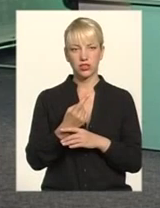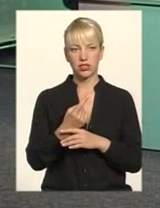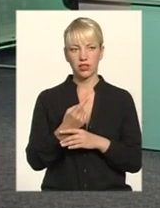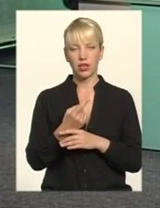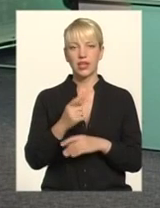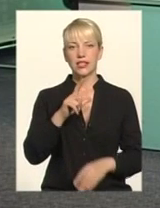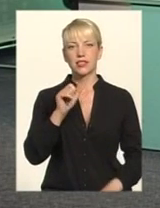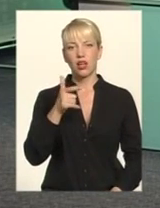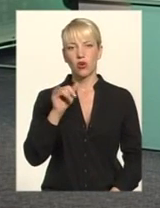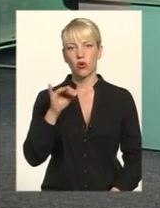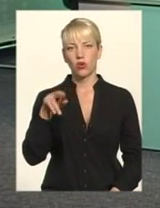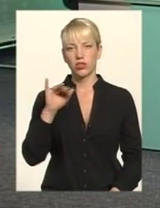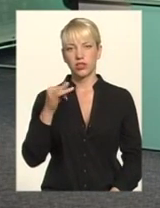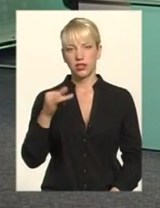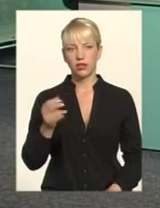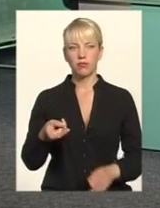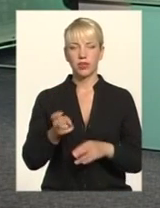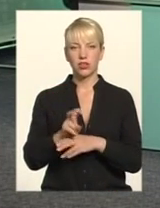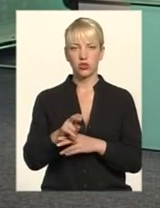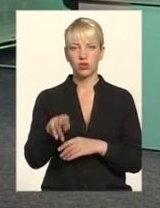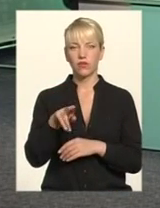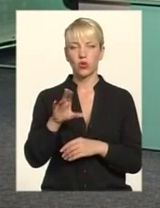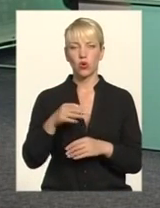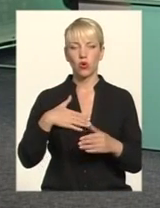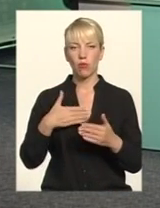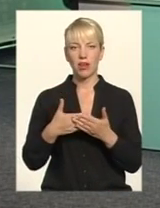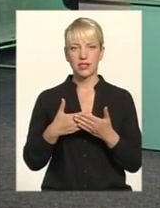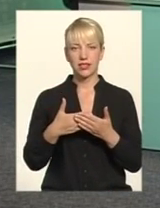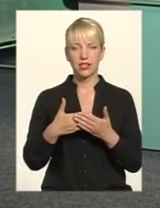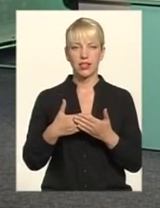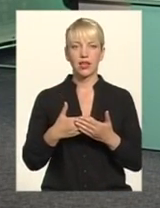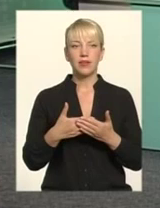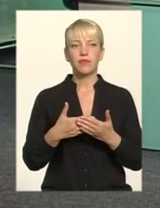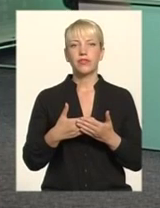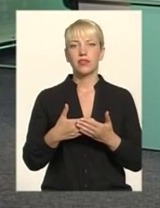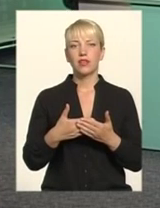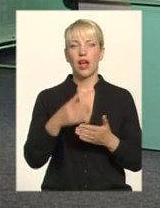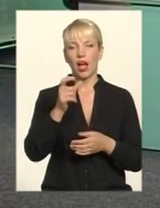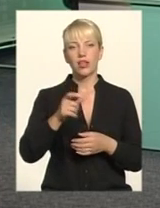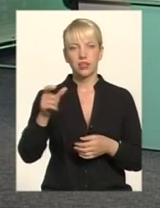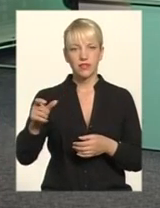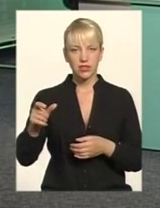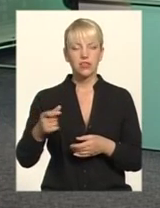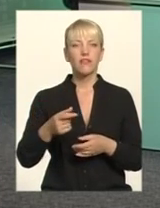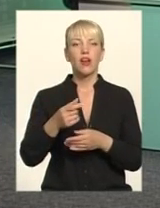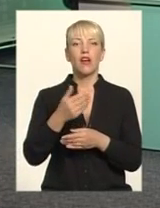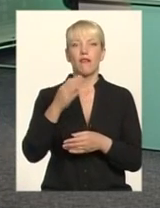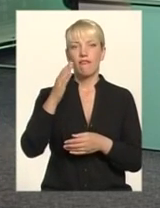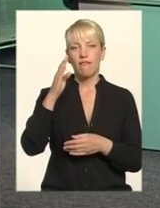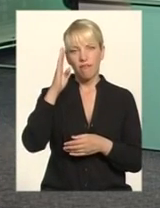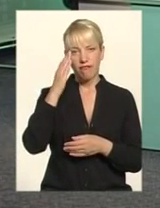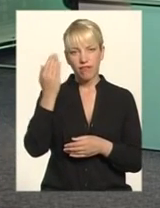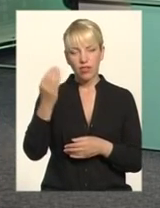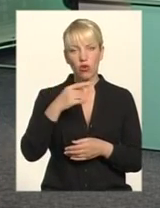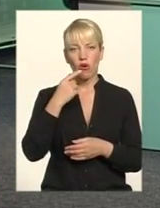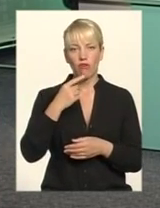Загородний прийшов до громадських активістів Він говорив про те, що